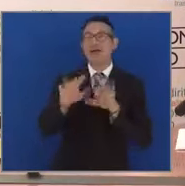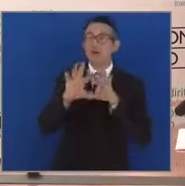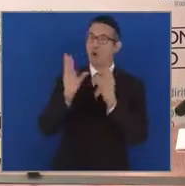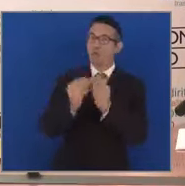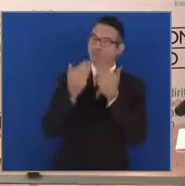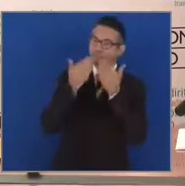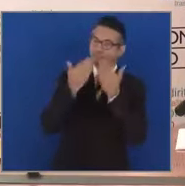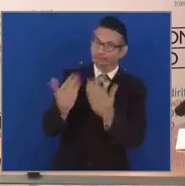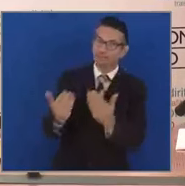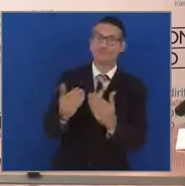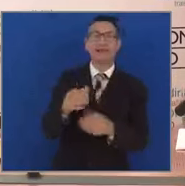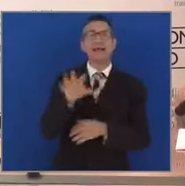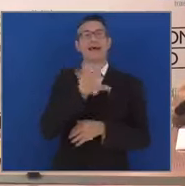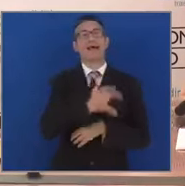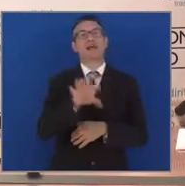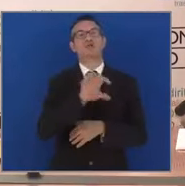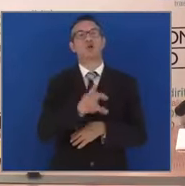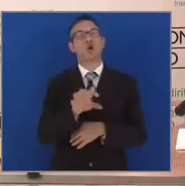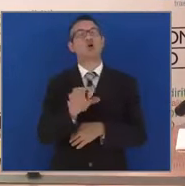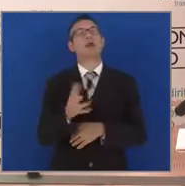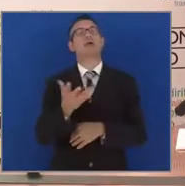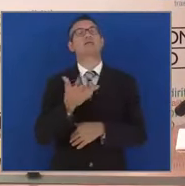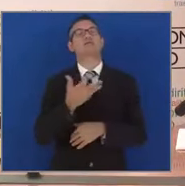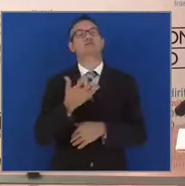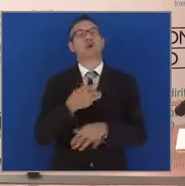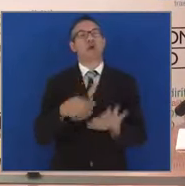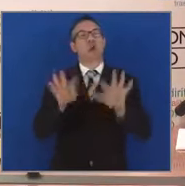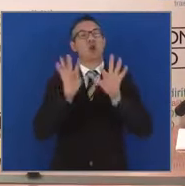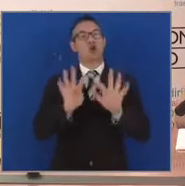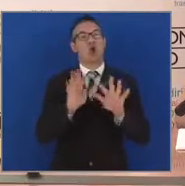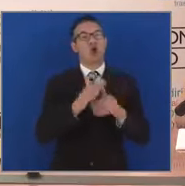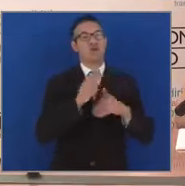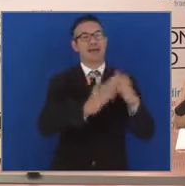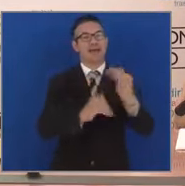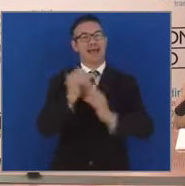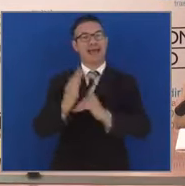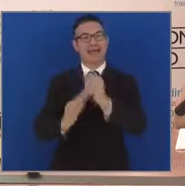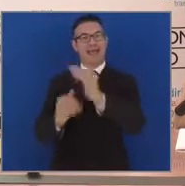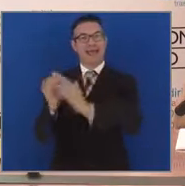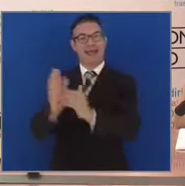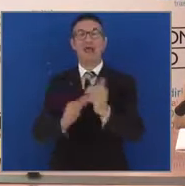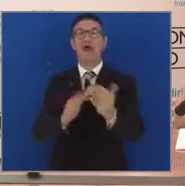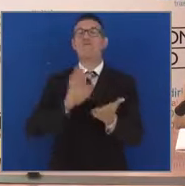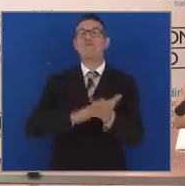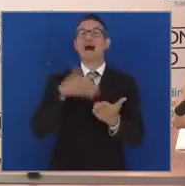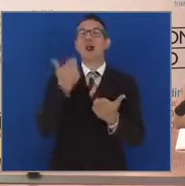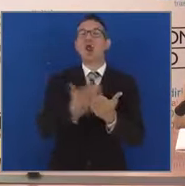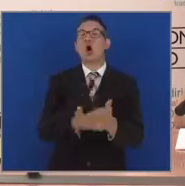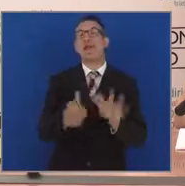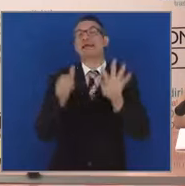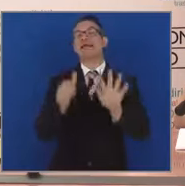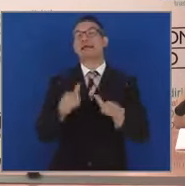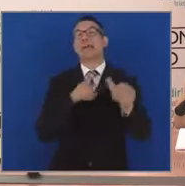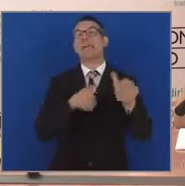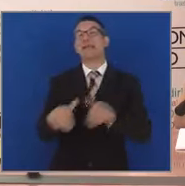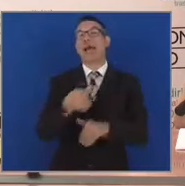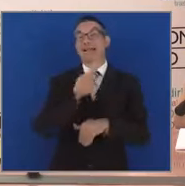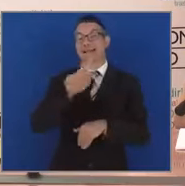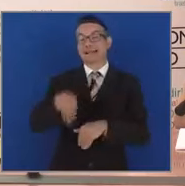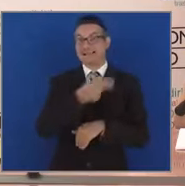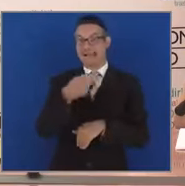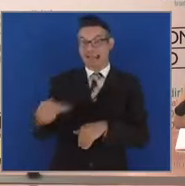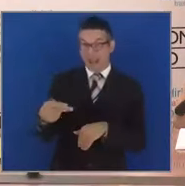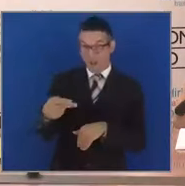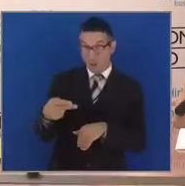nostra regione parliamo di circa 9 opere per un valore, come ha detto l'assessore, di circa 6 miliardi di euro, ma che